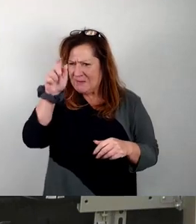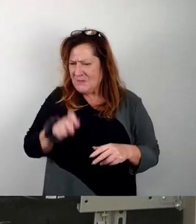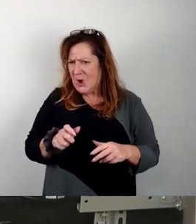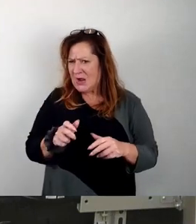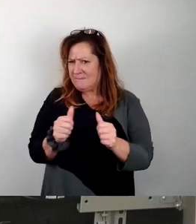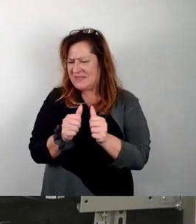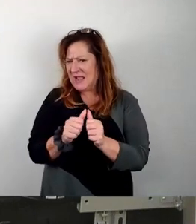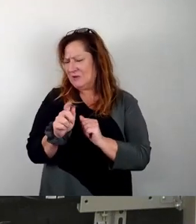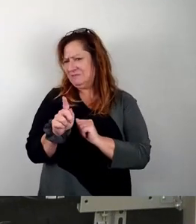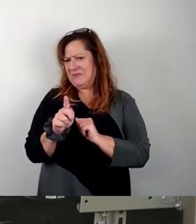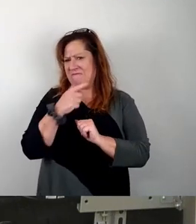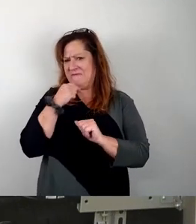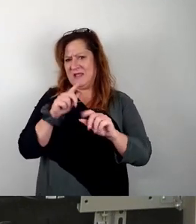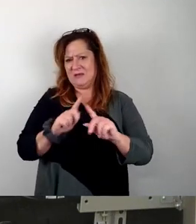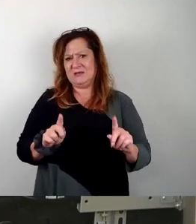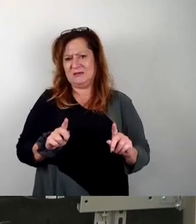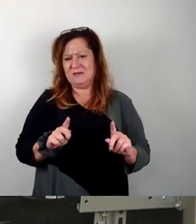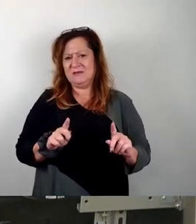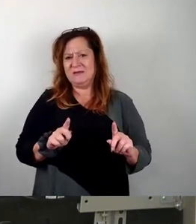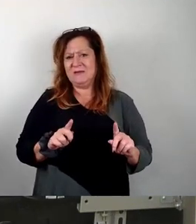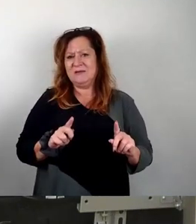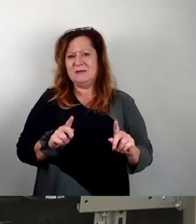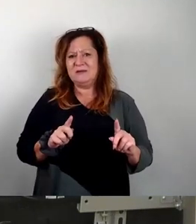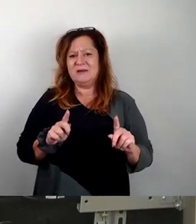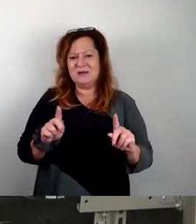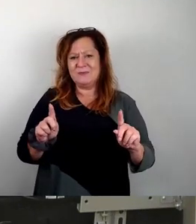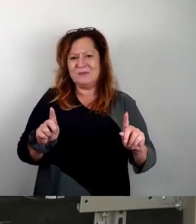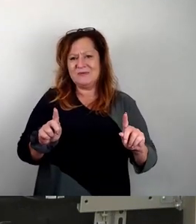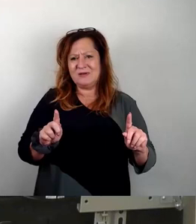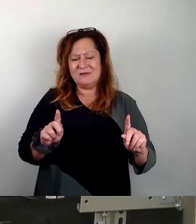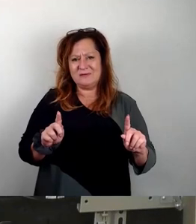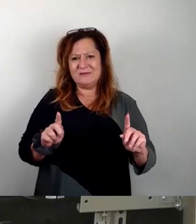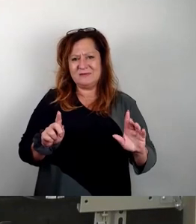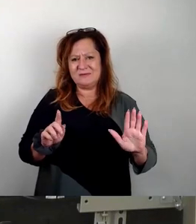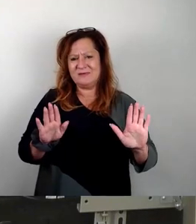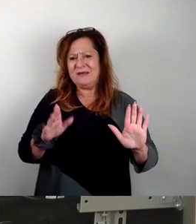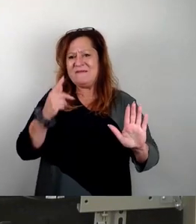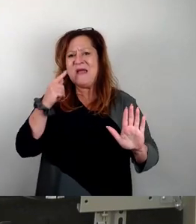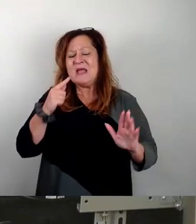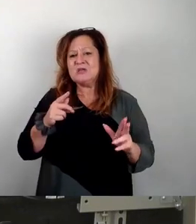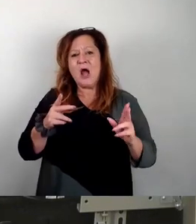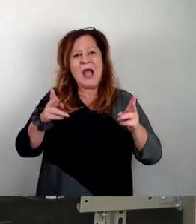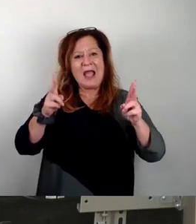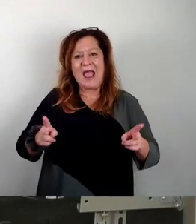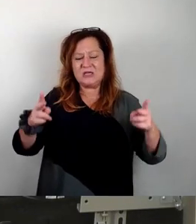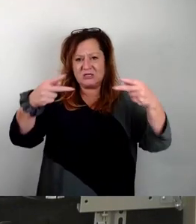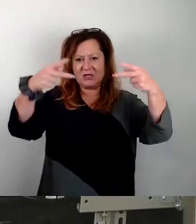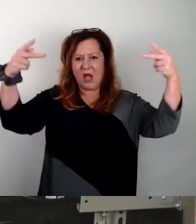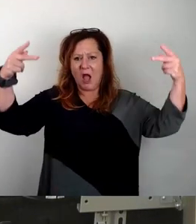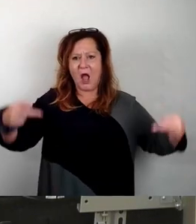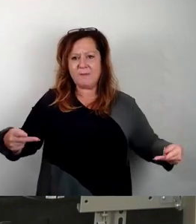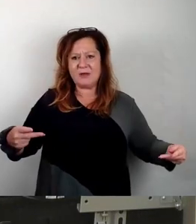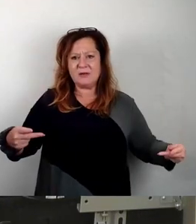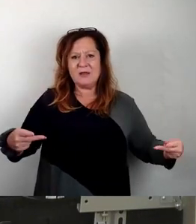Herr Lichti hat schon darauf hingewiesen, in welchem Rechtsrahmen wir uns hier bewegen, dass wir hier über eine Pflichtleistung der